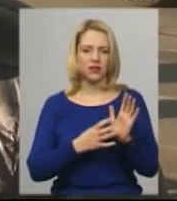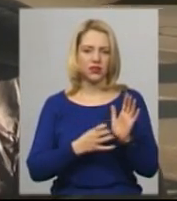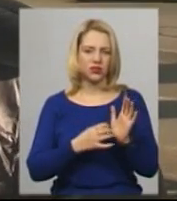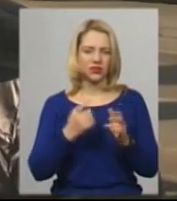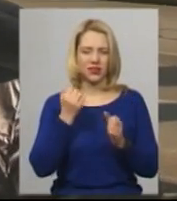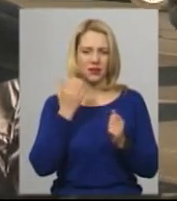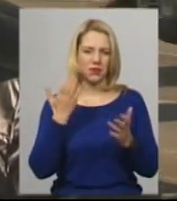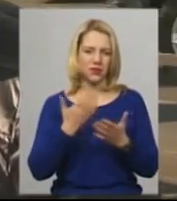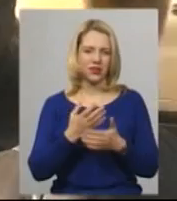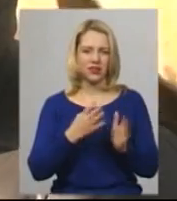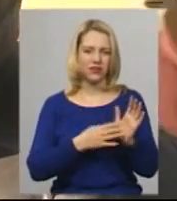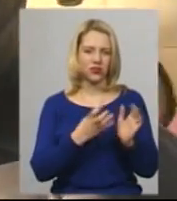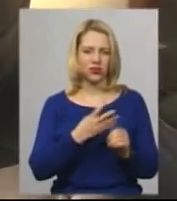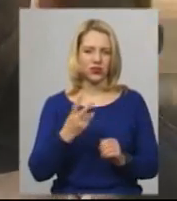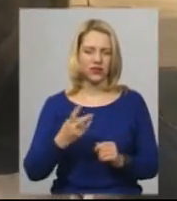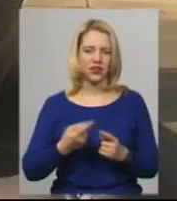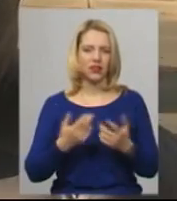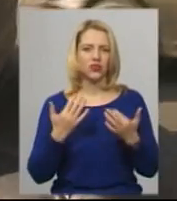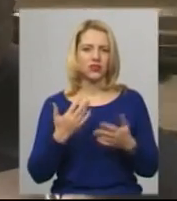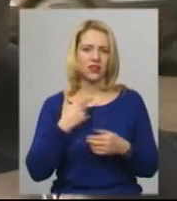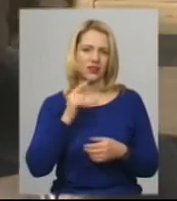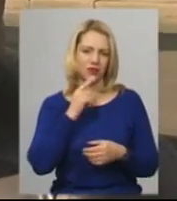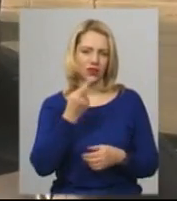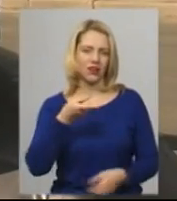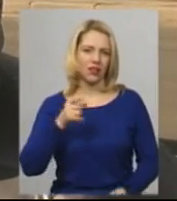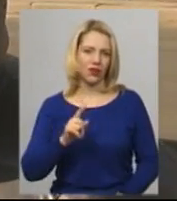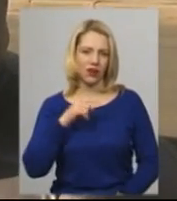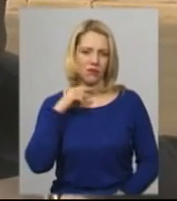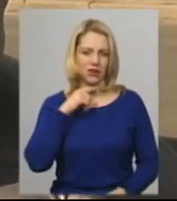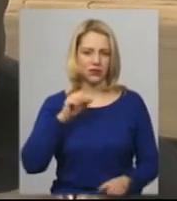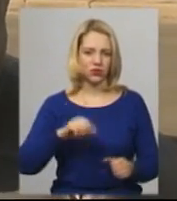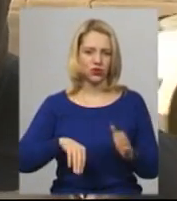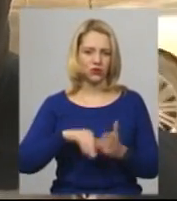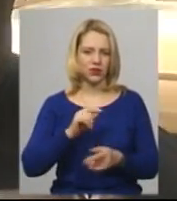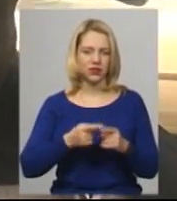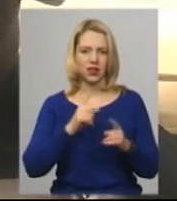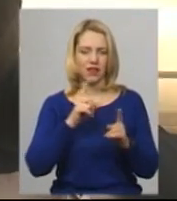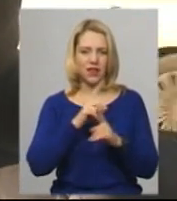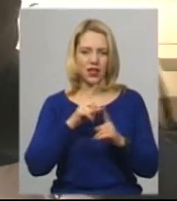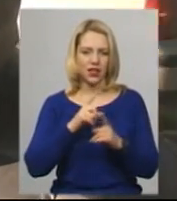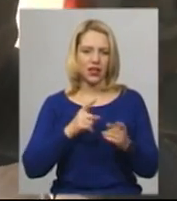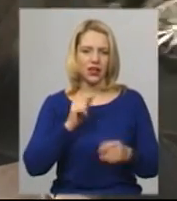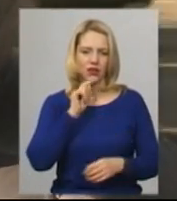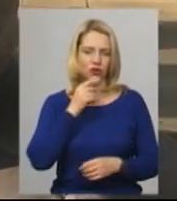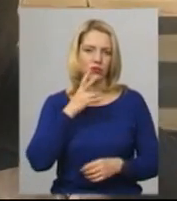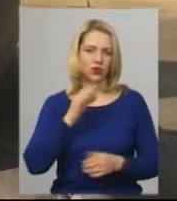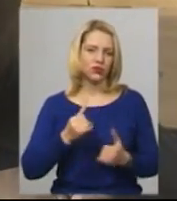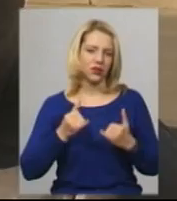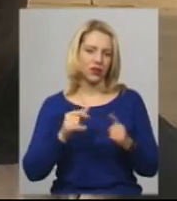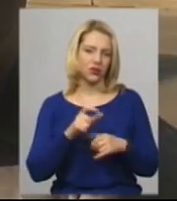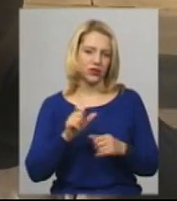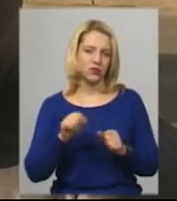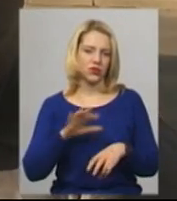пам'ятаю, 42 чи скільки. Ну, економія на кілограм м'яса, можна сказати, це невелика економія. Ну, можливо, для людей